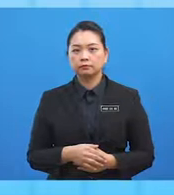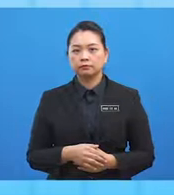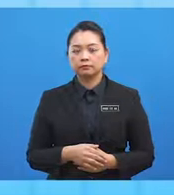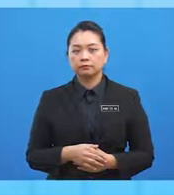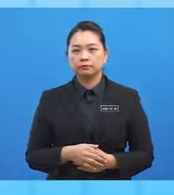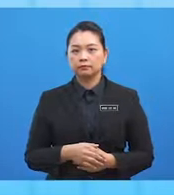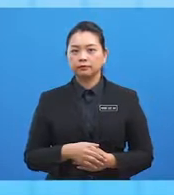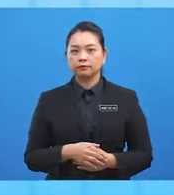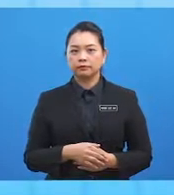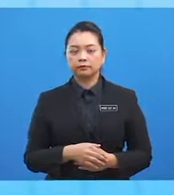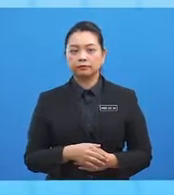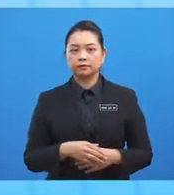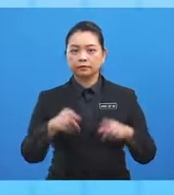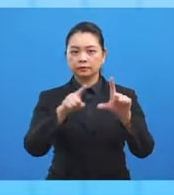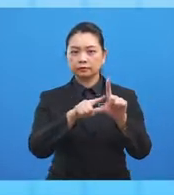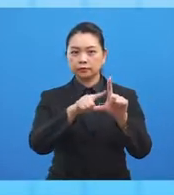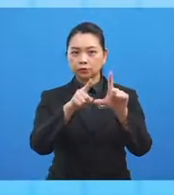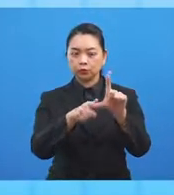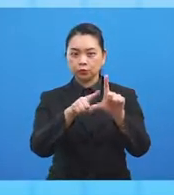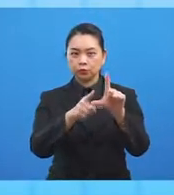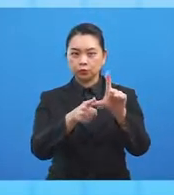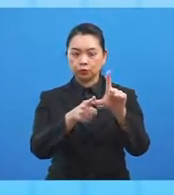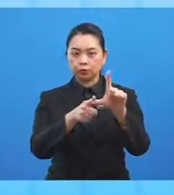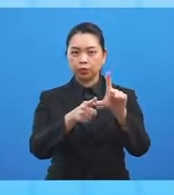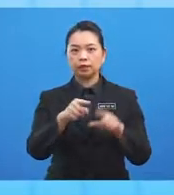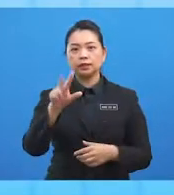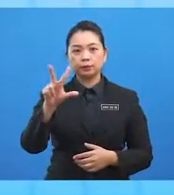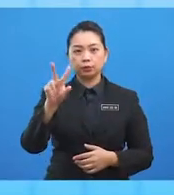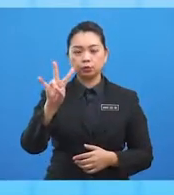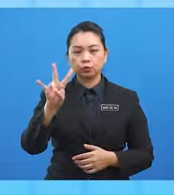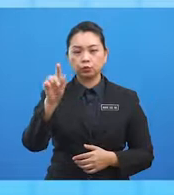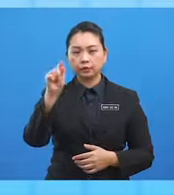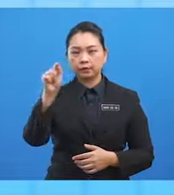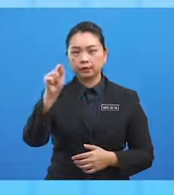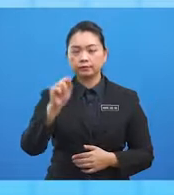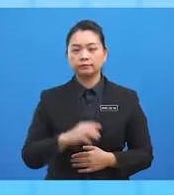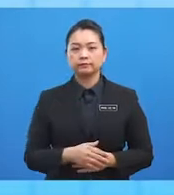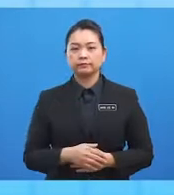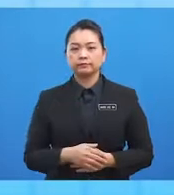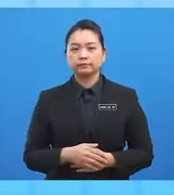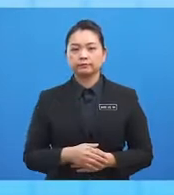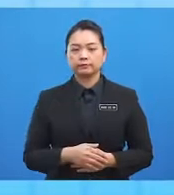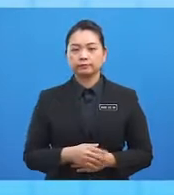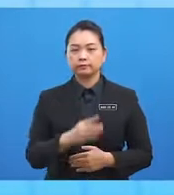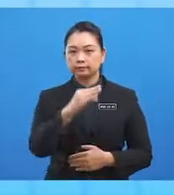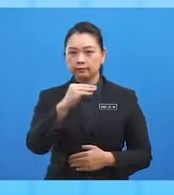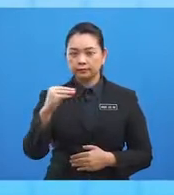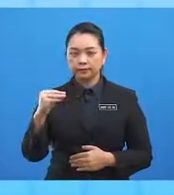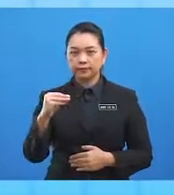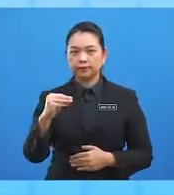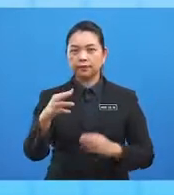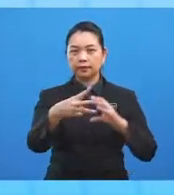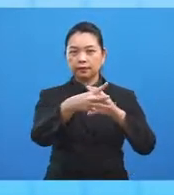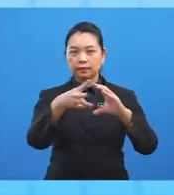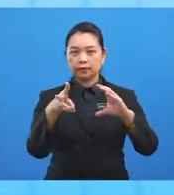sudut yang dinyatakan ialah 37 dajah, maka latitude P